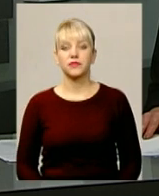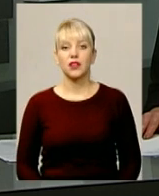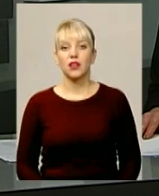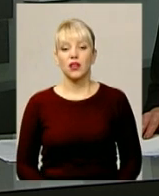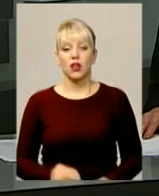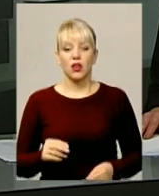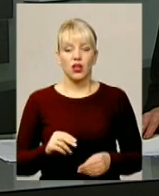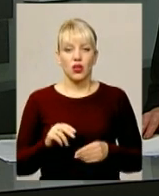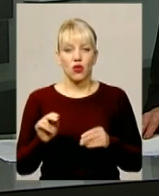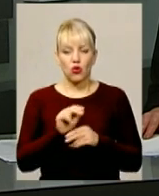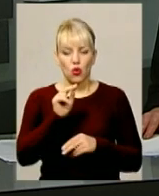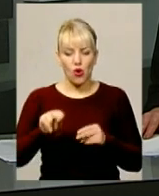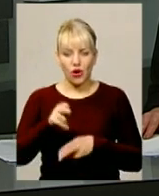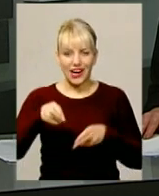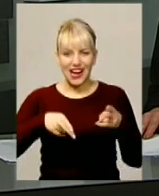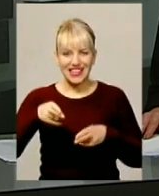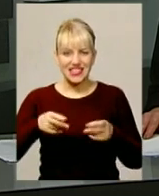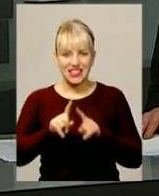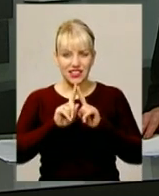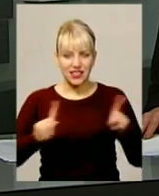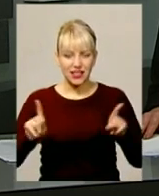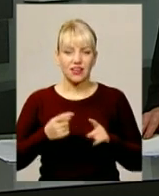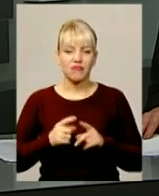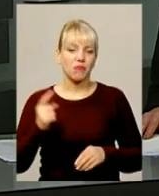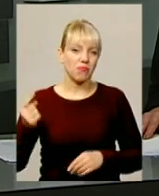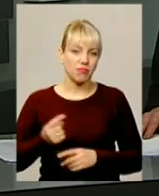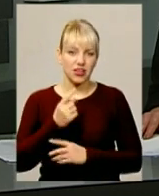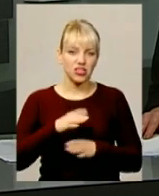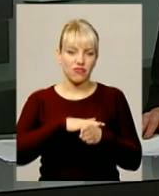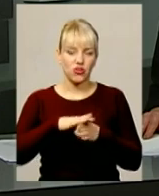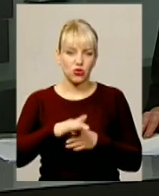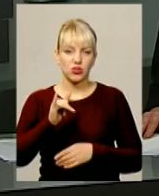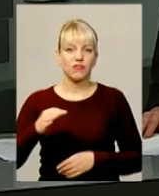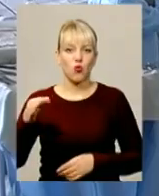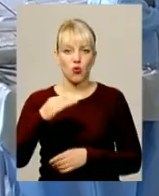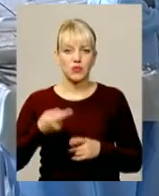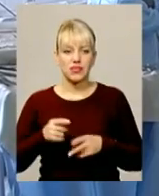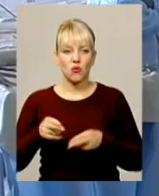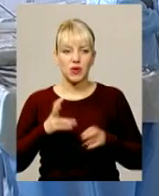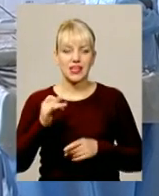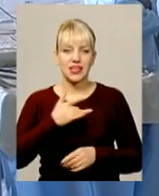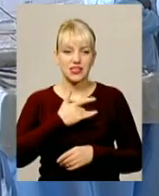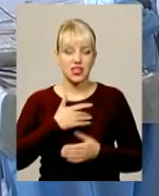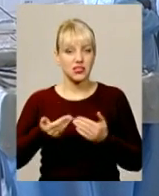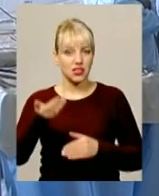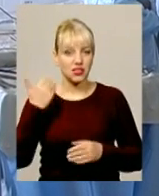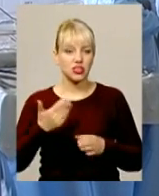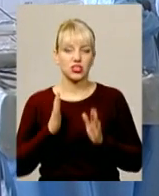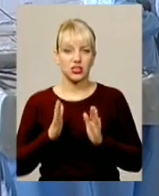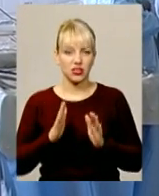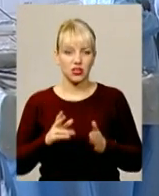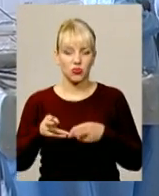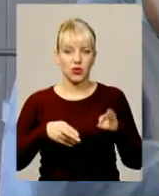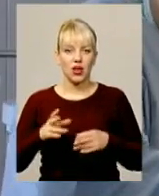Корекцію гіпертрофічної кардіоміопатії вперше виконали в області. Це операція на серці. До цього таки втручання проводили лише в